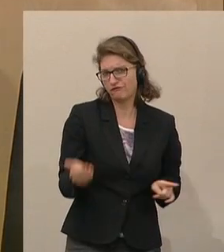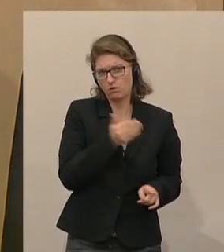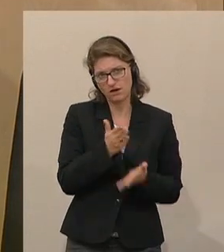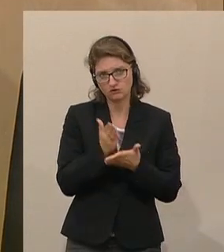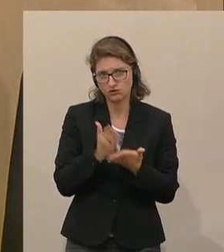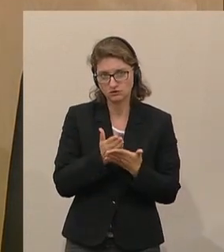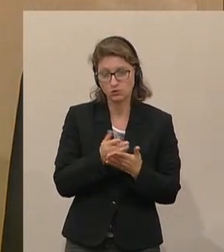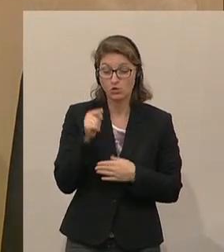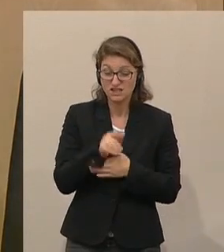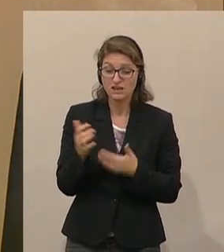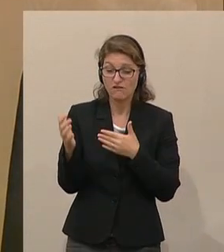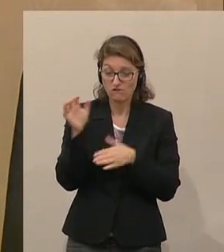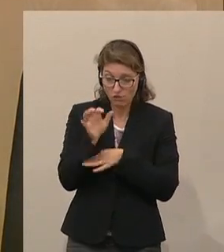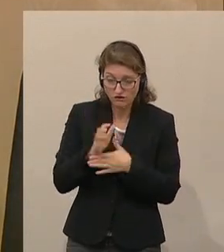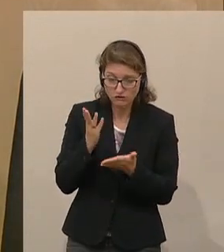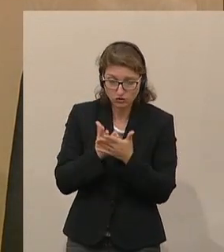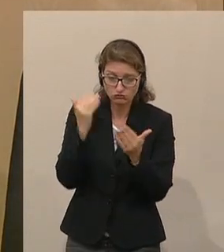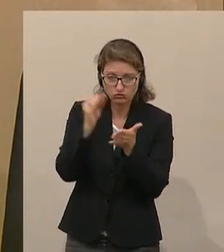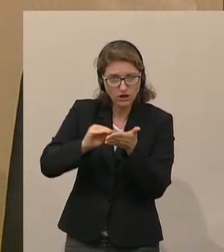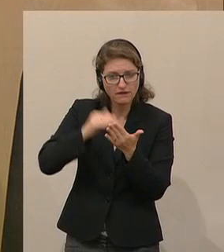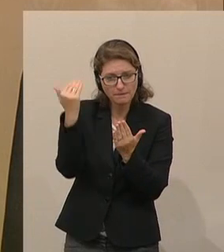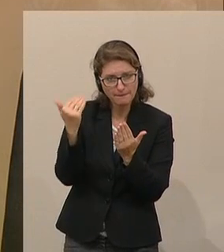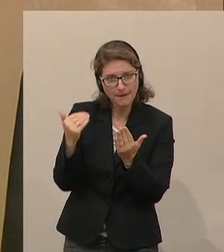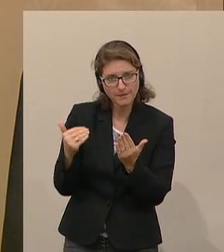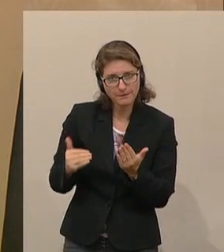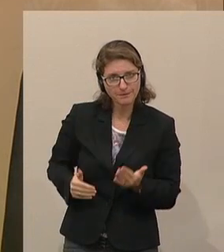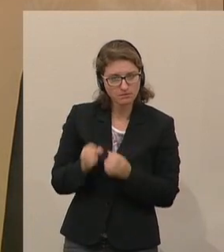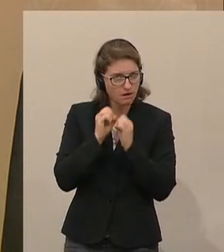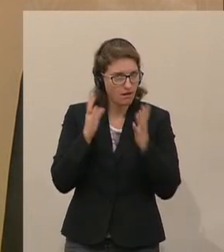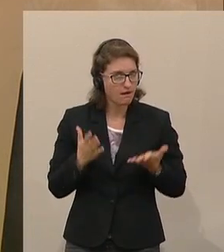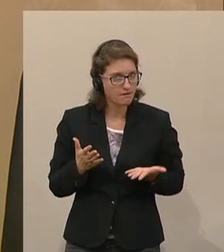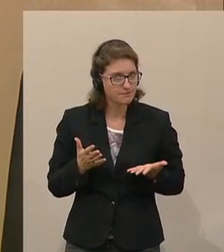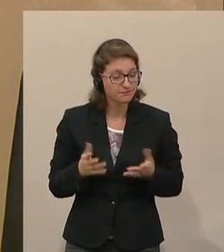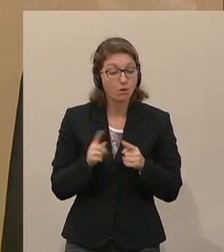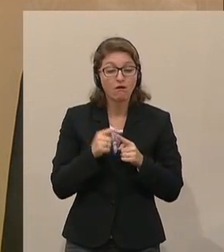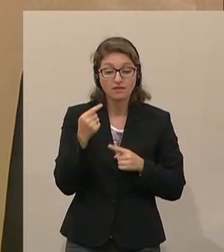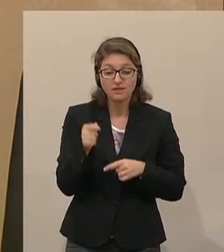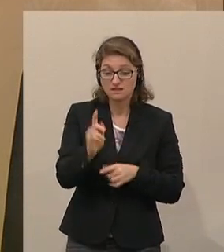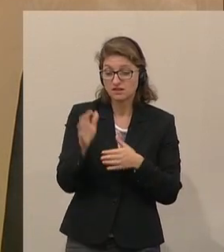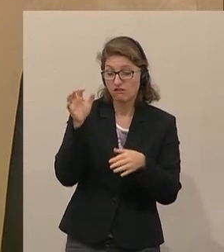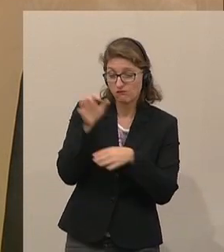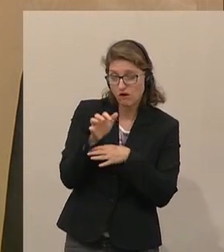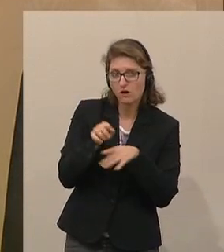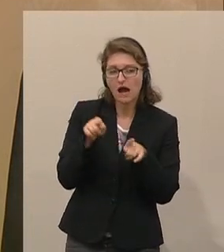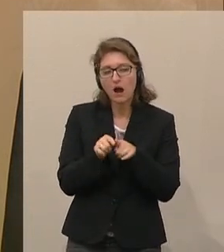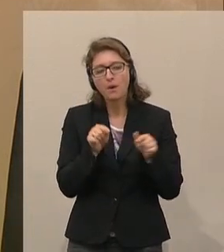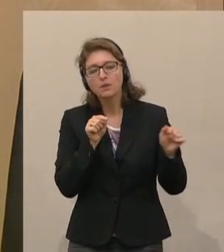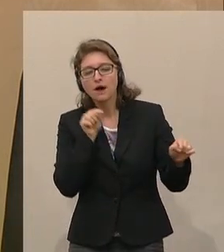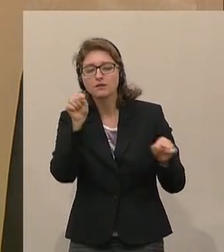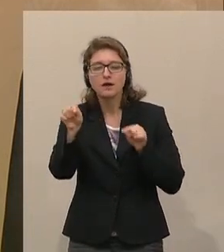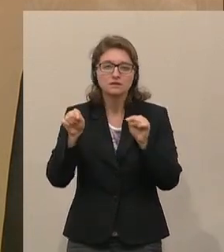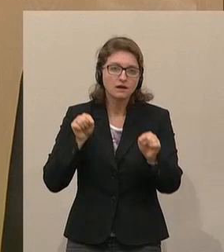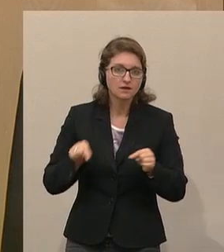bereits schriftlich evident waren. Und dass in Folge dann auch noch diese Vorwürfe sich da oder dort durch